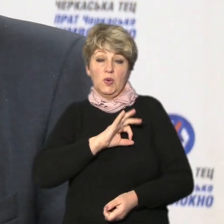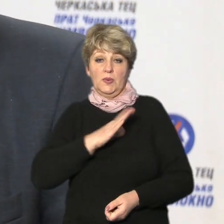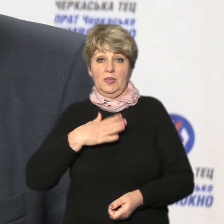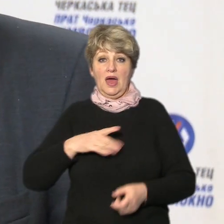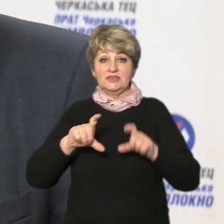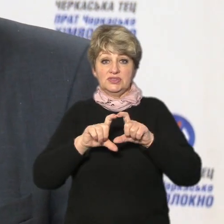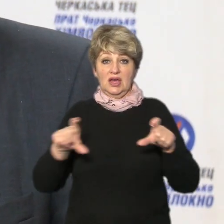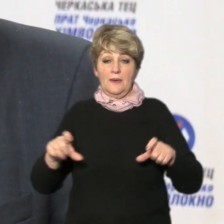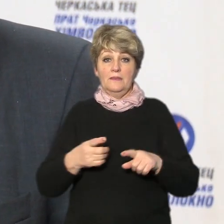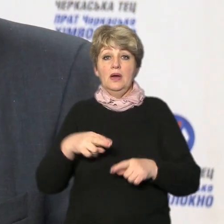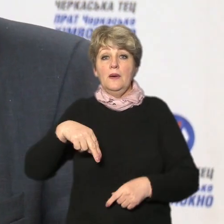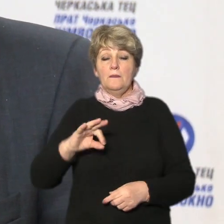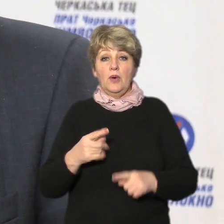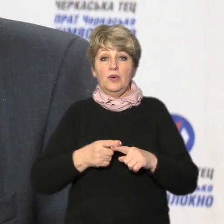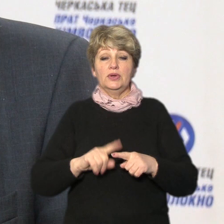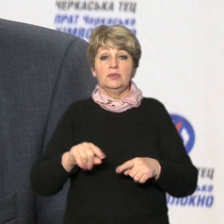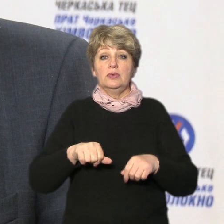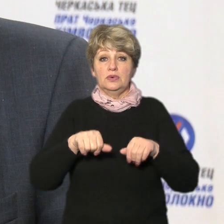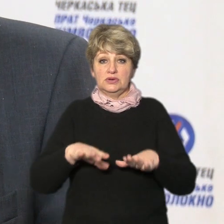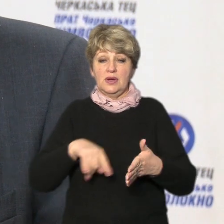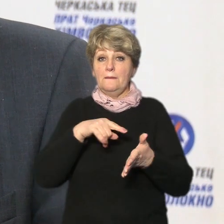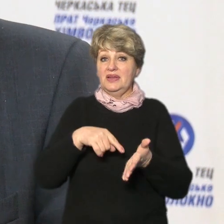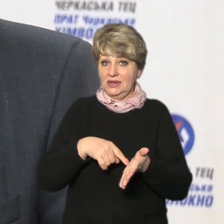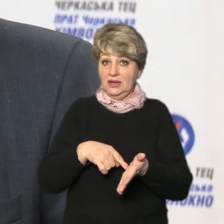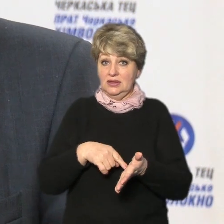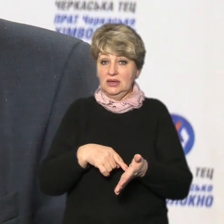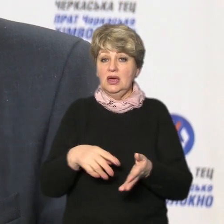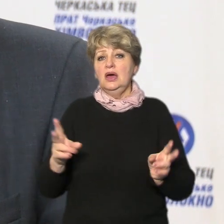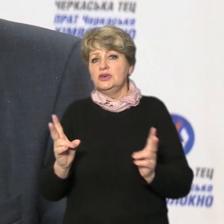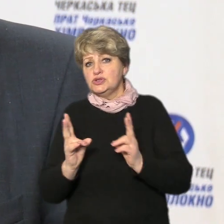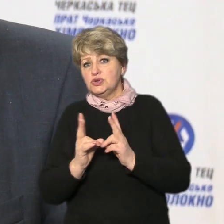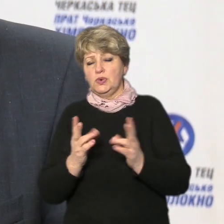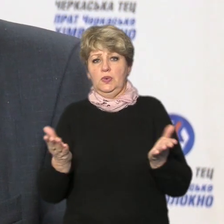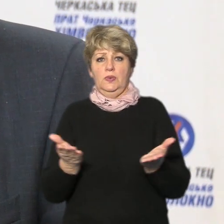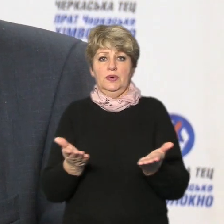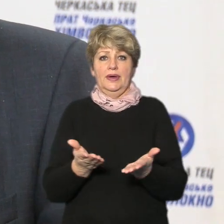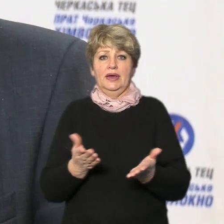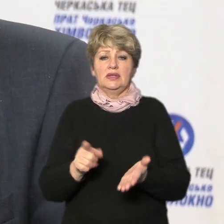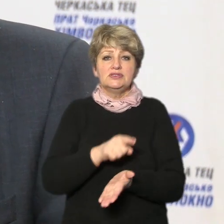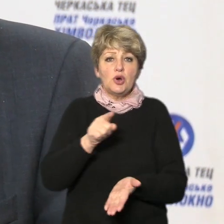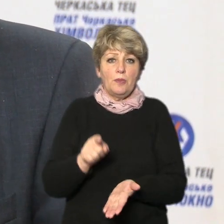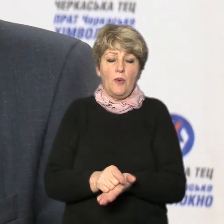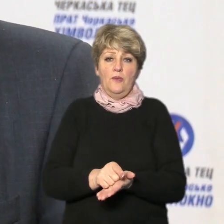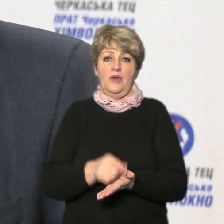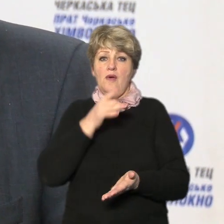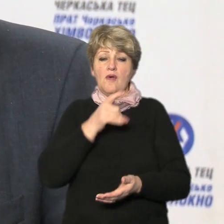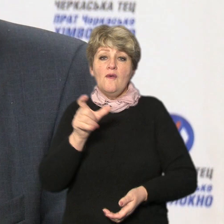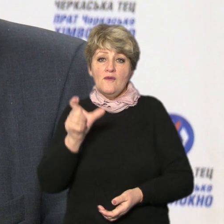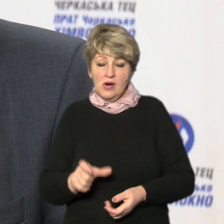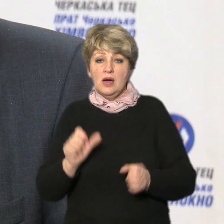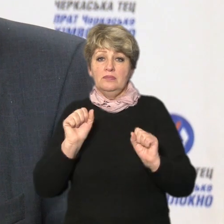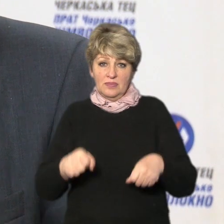по регулянні цього питання для зустрічі для якихось гарантійних зобов'язань термін розсрочки